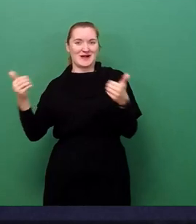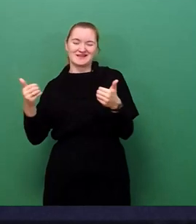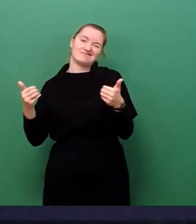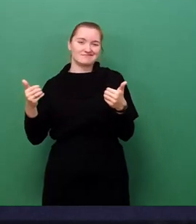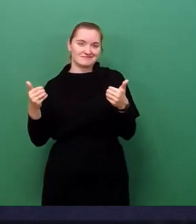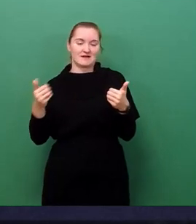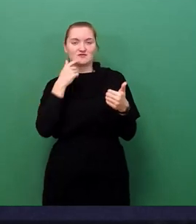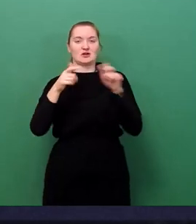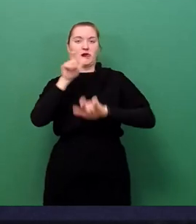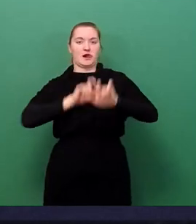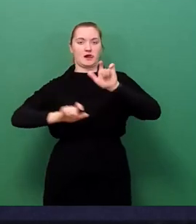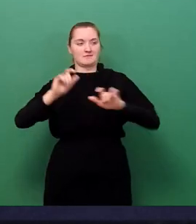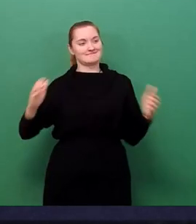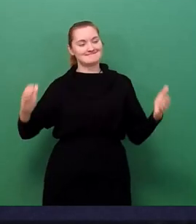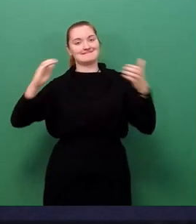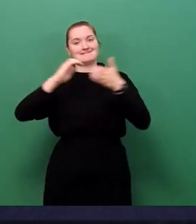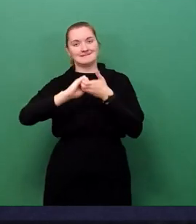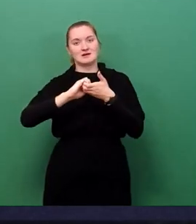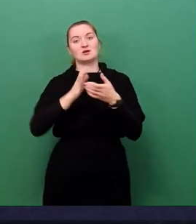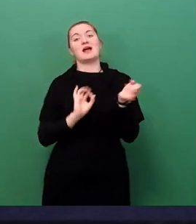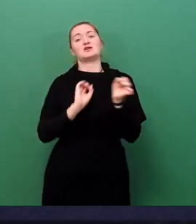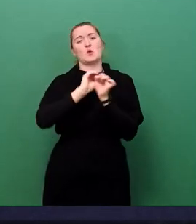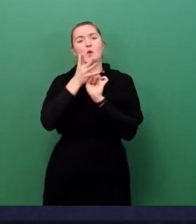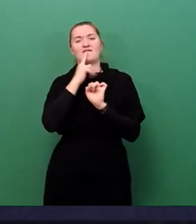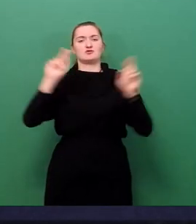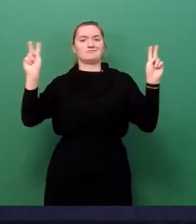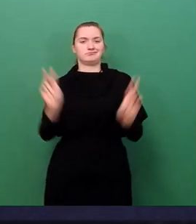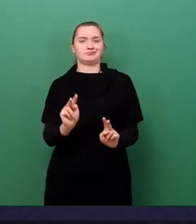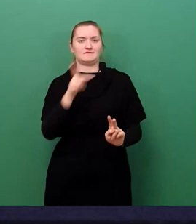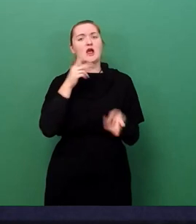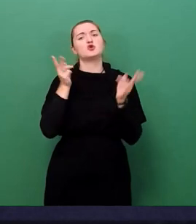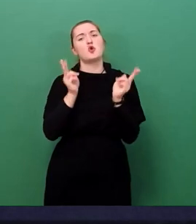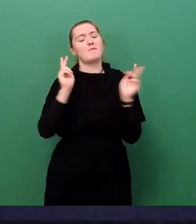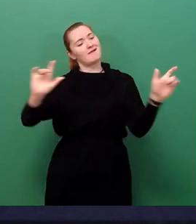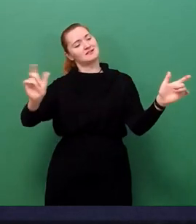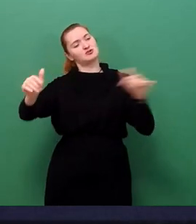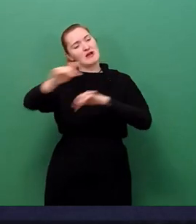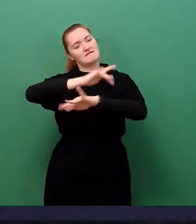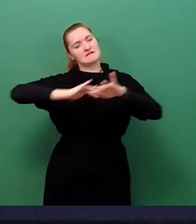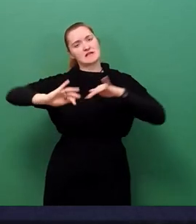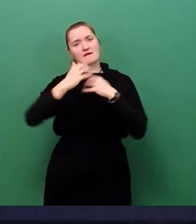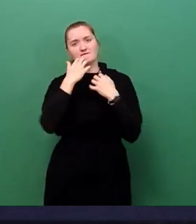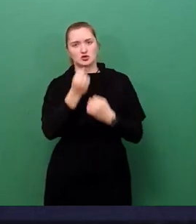Pandemie hinter uns zu lassen und wieder zu einer Normalität zurückzukommen.